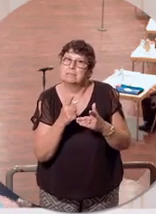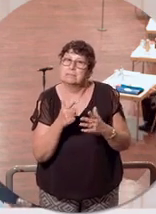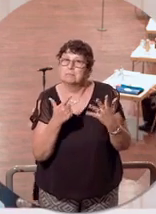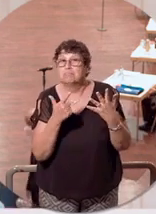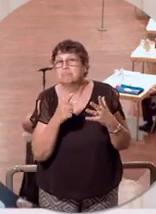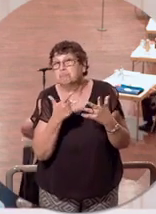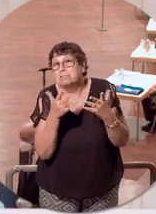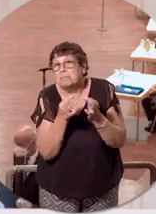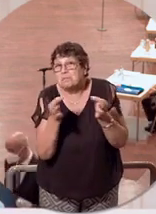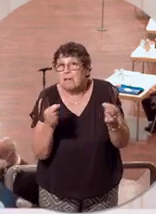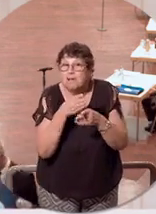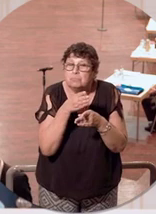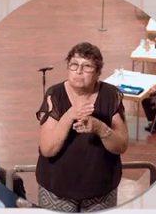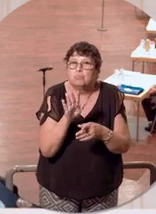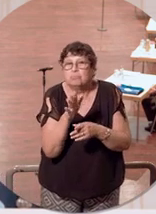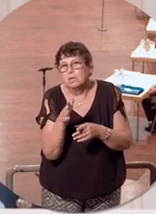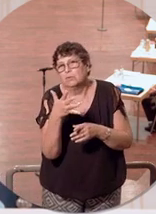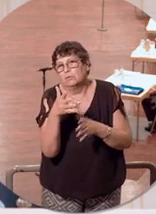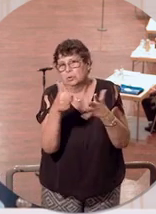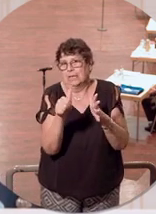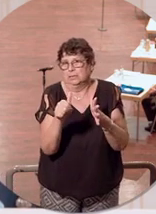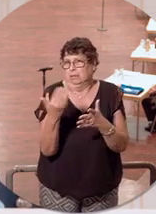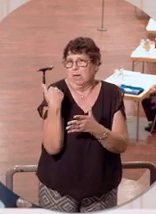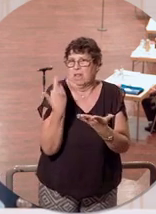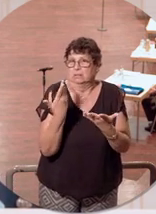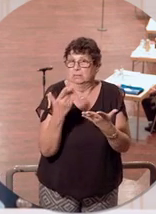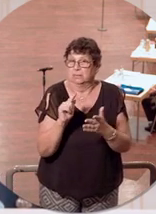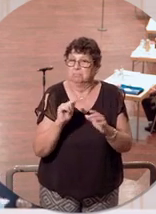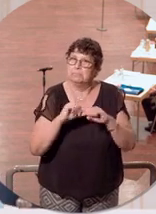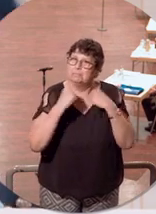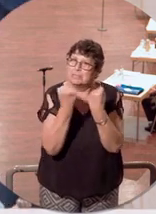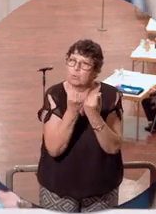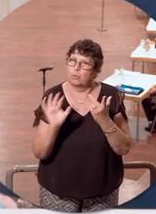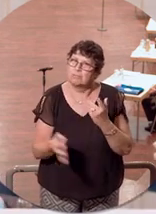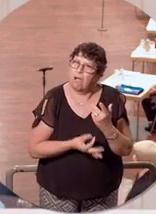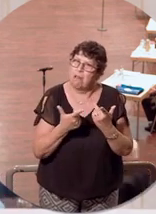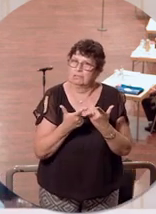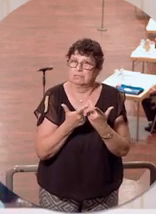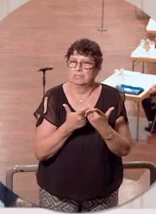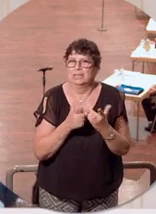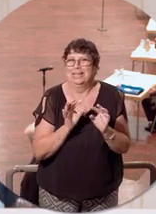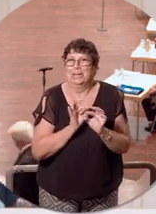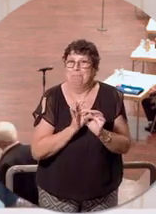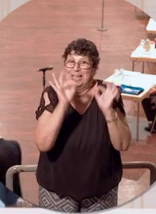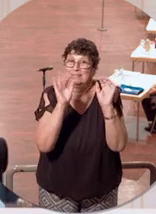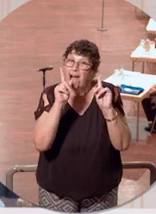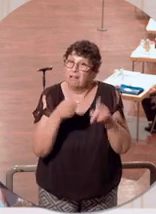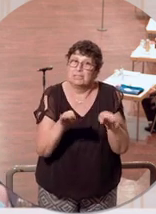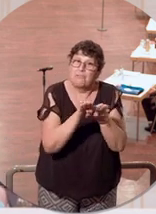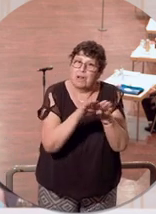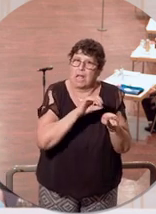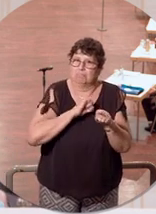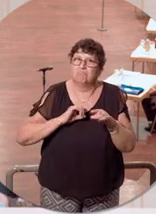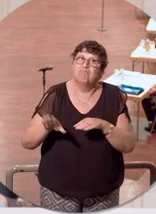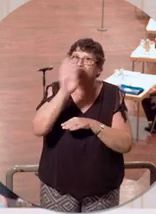von um die 65 bewegte. Die Situation im Saarland, sie war damals deutlich günstiger als im Bund. Dort lag die